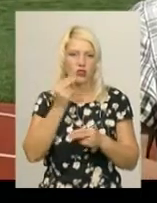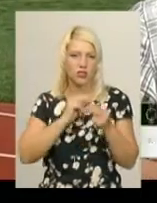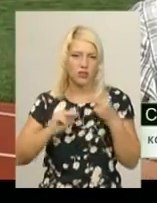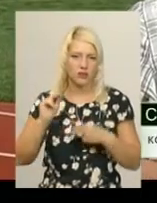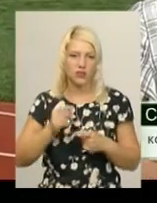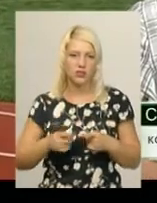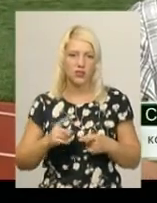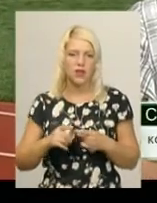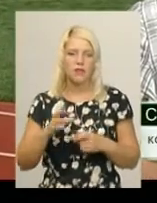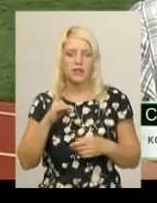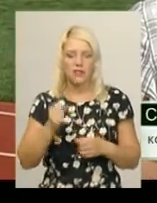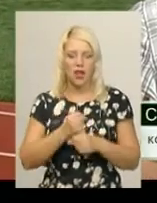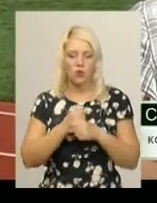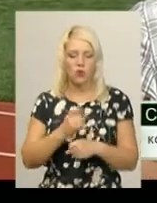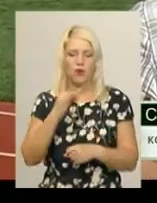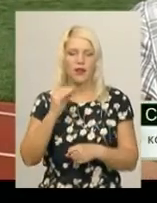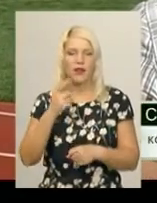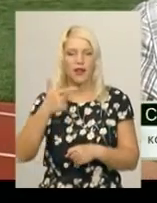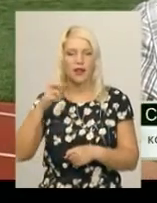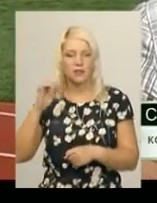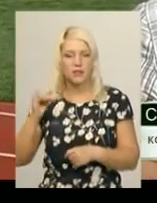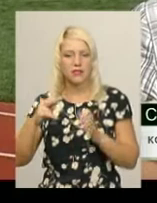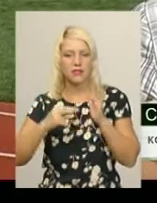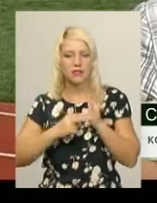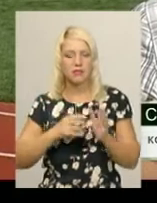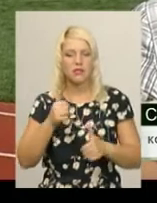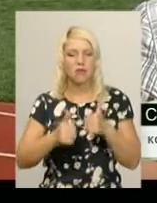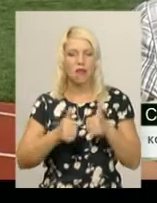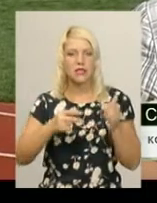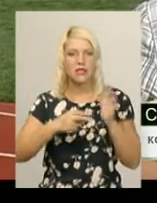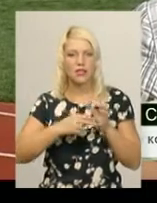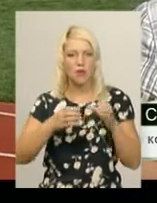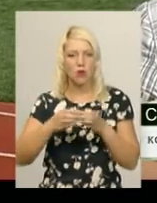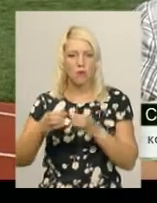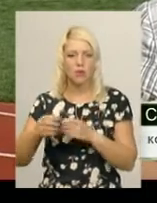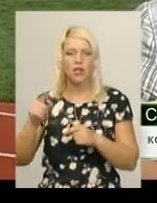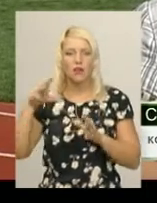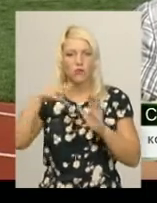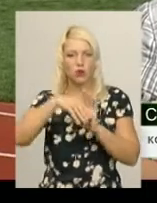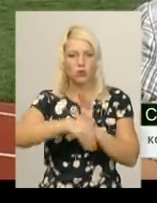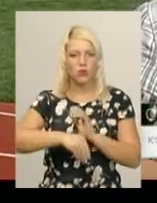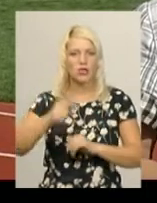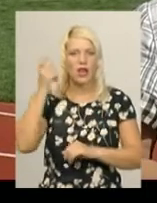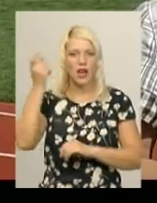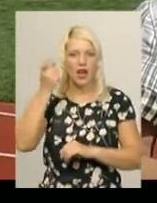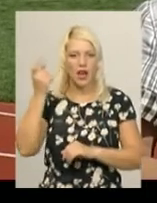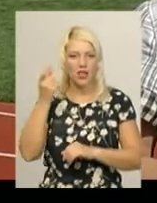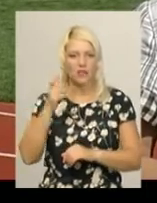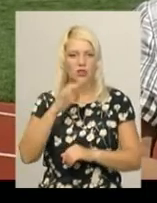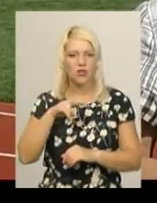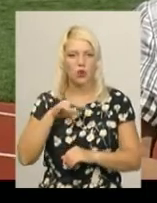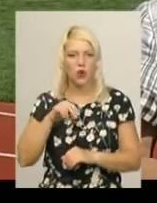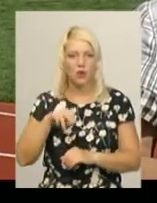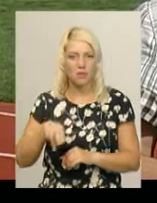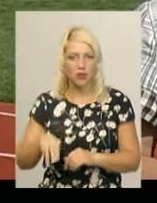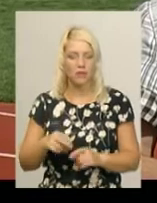Кубок України з регбі-сім змагаються сім чоловічих команд, у тому числі і минулорічні володарі головної нагороди змагань Харківський Олімп. Хмельницького